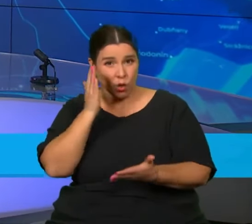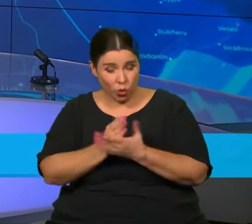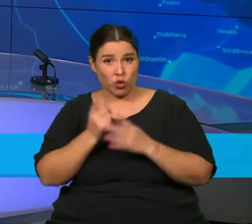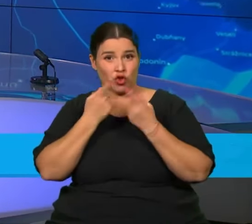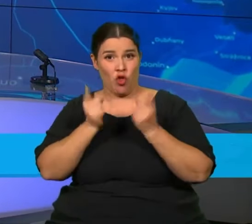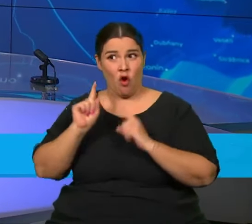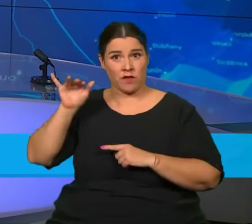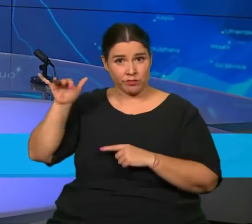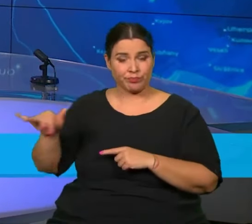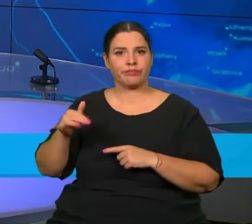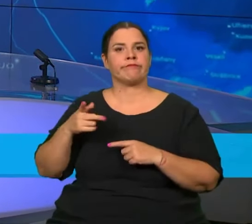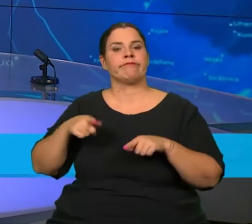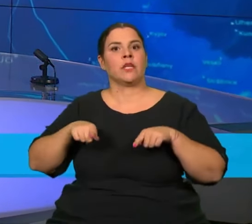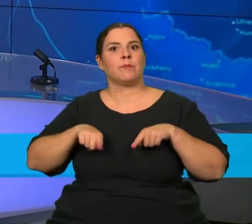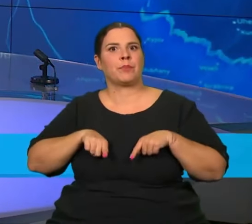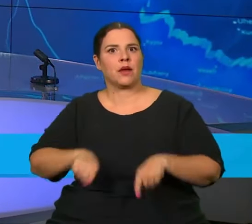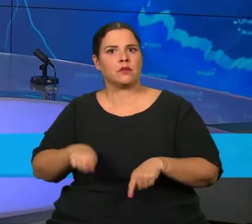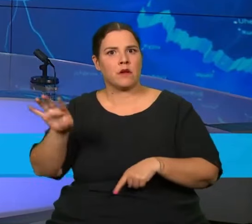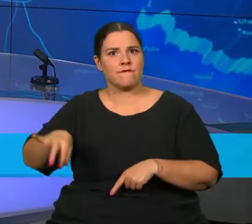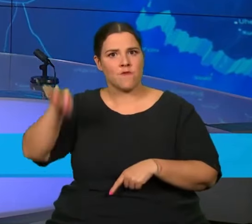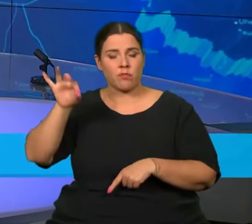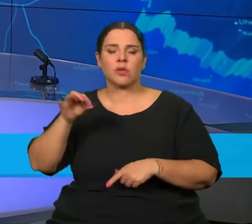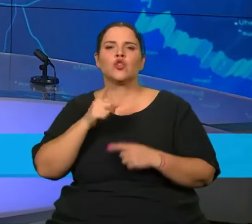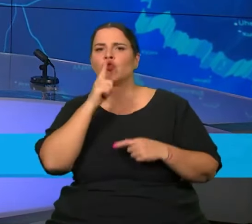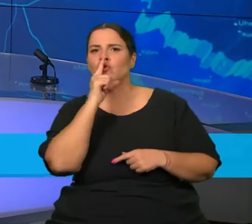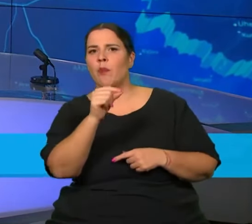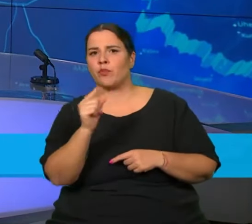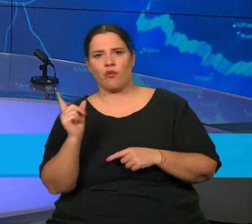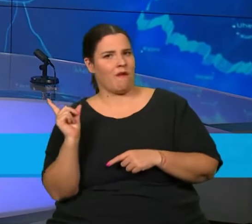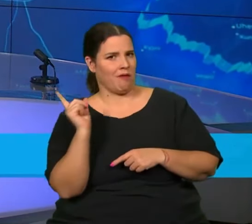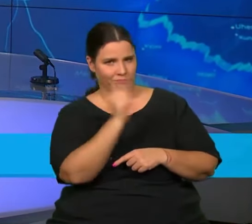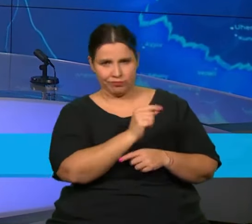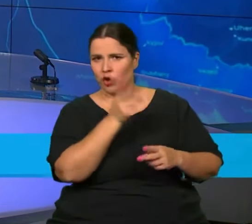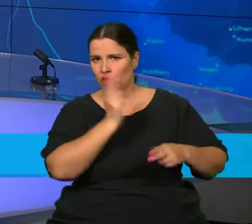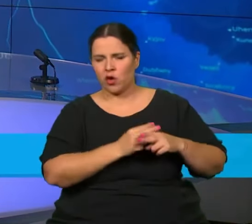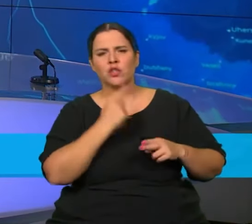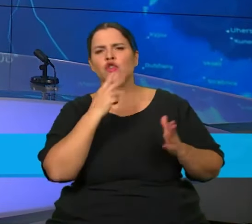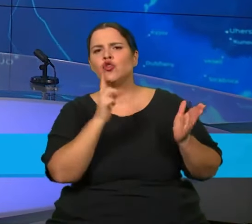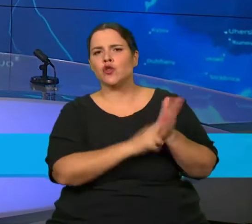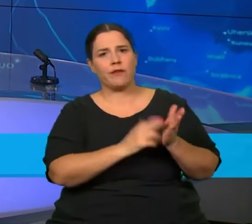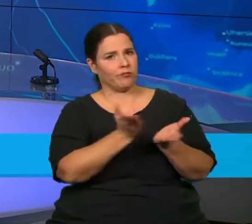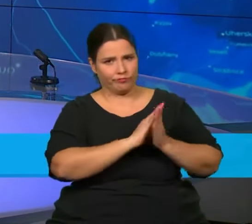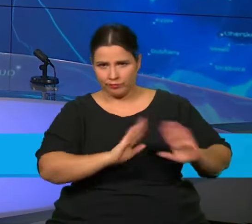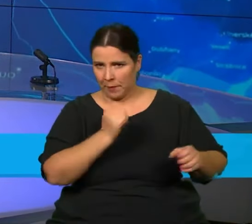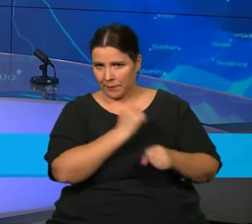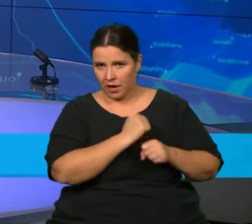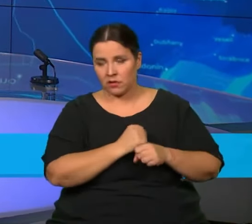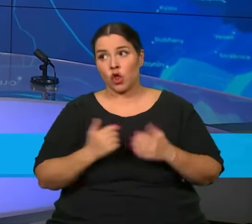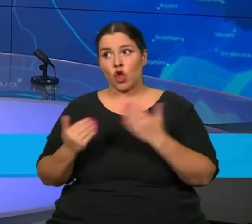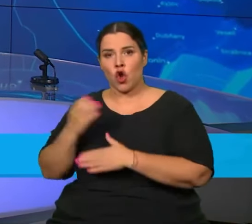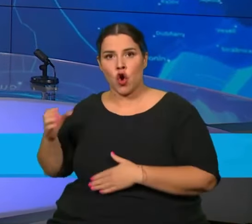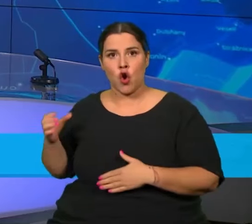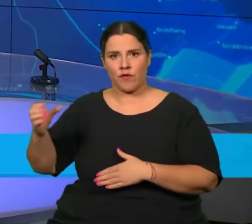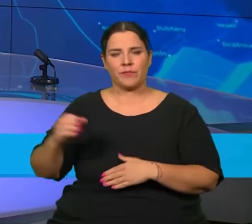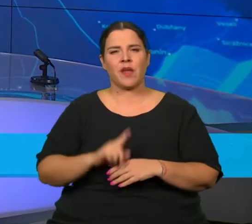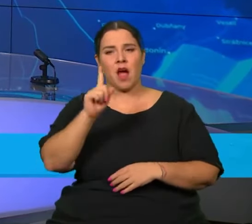rozhodovat, kdo nahradí prezidentku Zuzanu Čaputovou. Pětiletý mandát jí skončí v polovině června. Hlasovat můžou na rozdíl